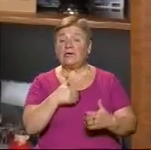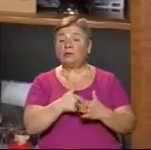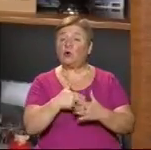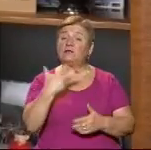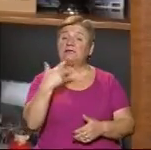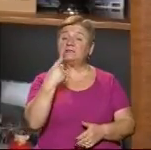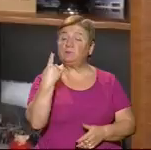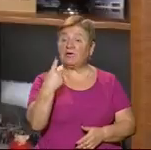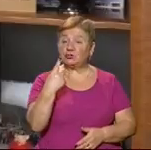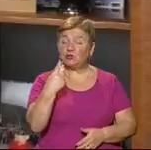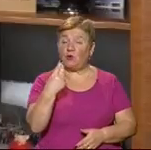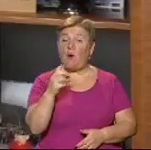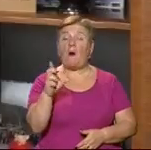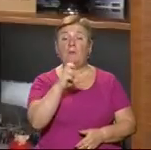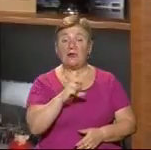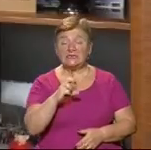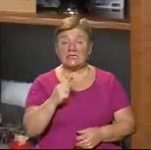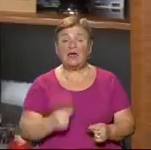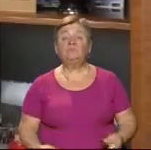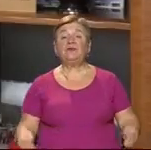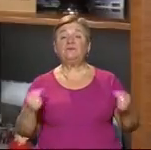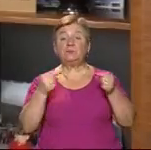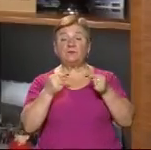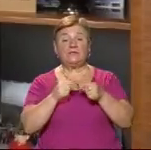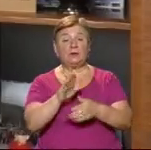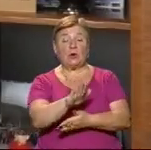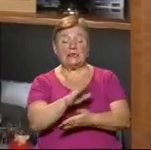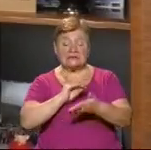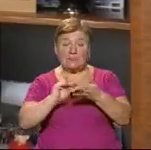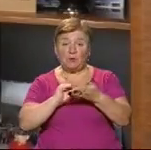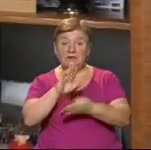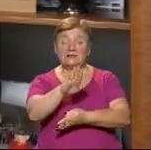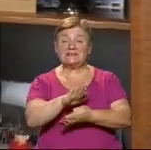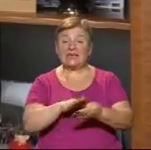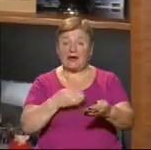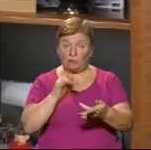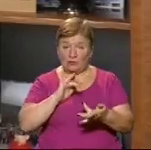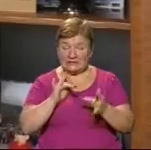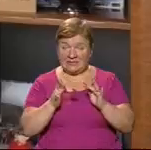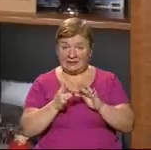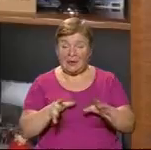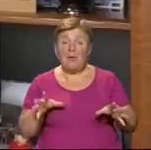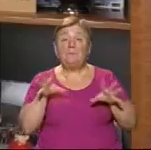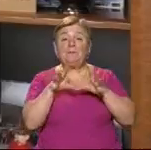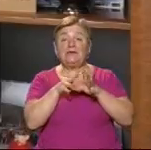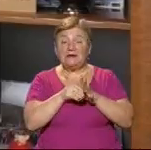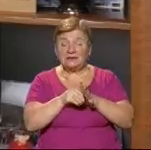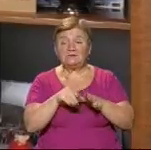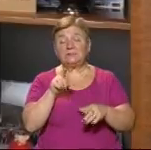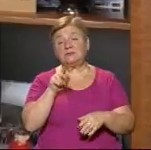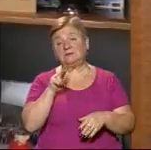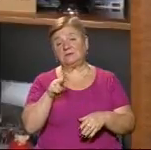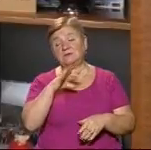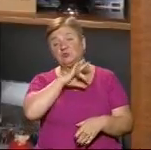І, відповідно, заповнивши заявку на сайті, під'єднавшись до цієї акції